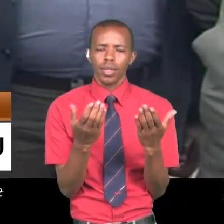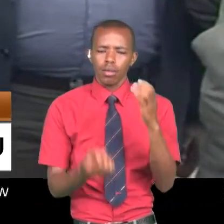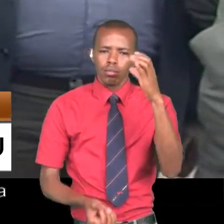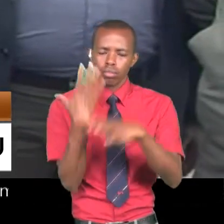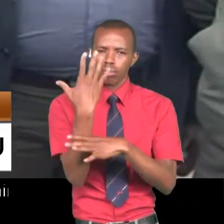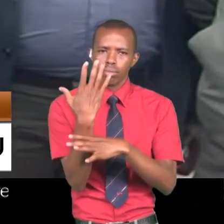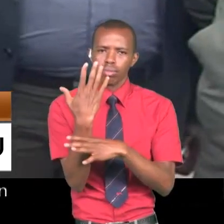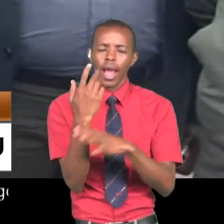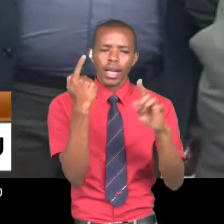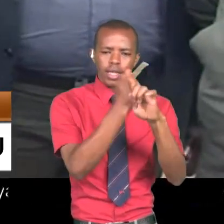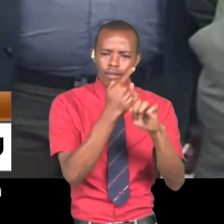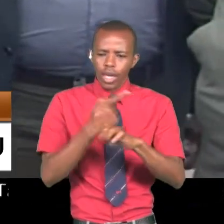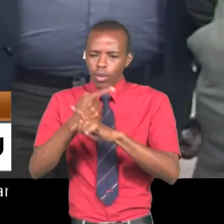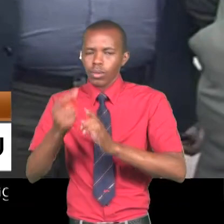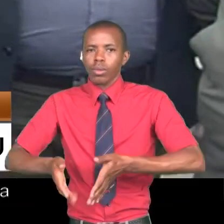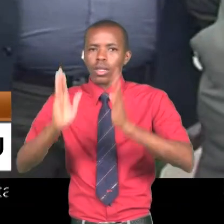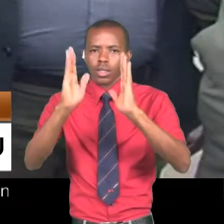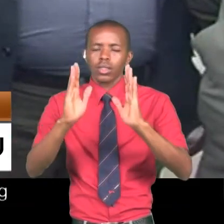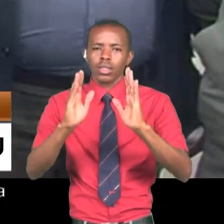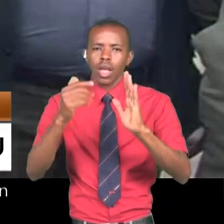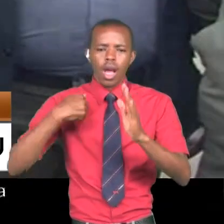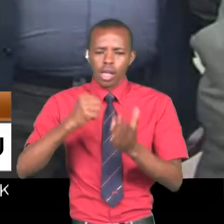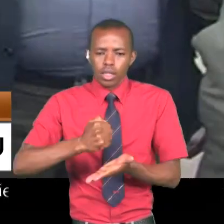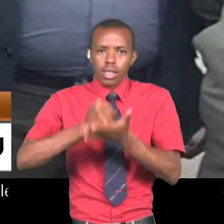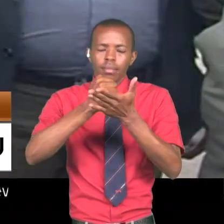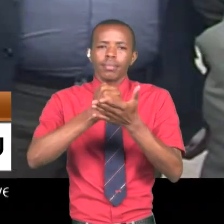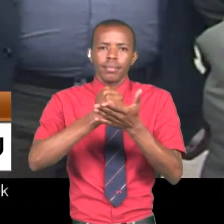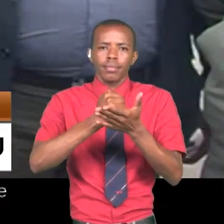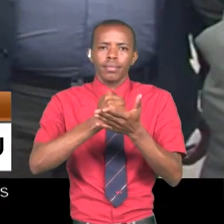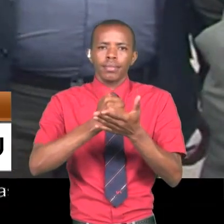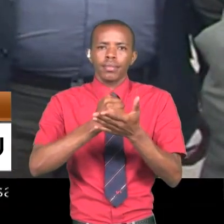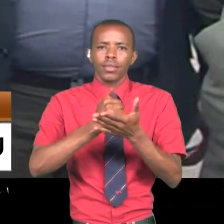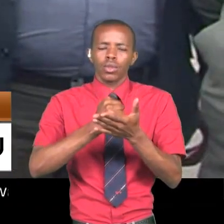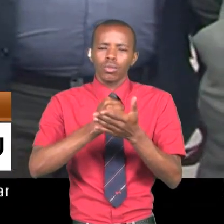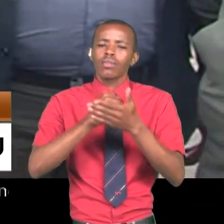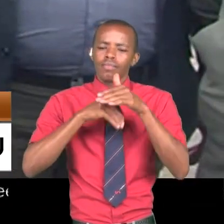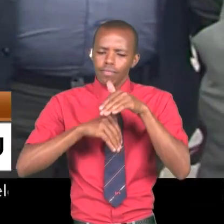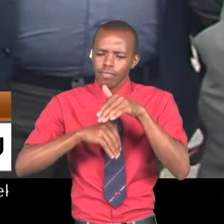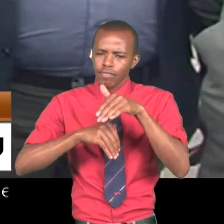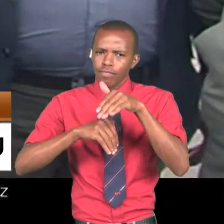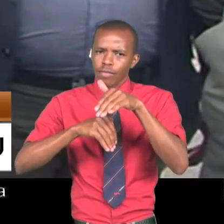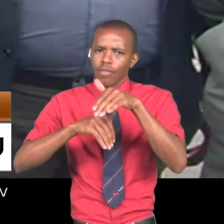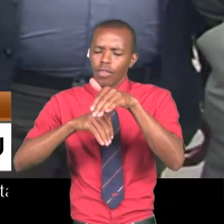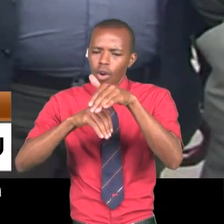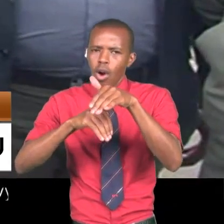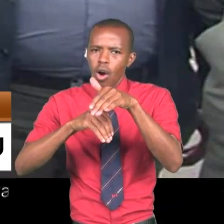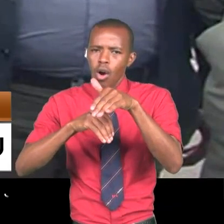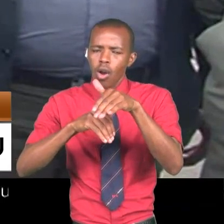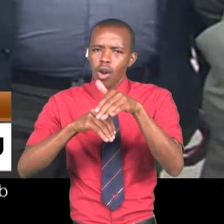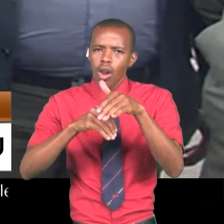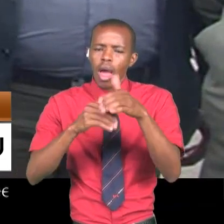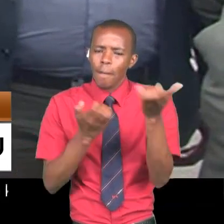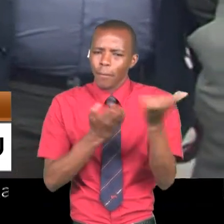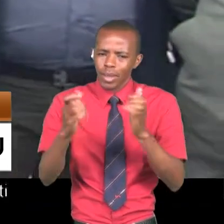from various formations. Ambayo anatusaidia kwa kuesa kufuatilia mambo ya miadharati